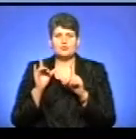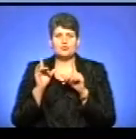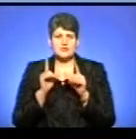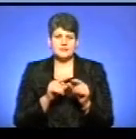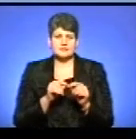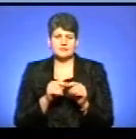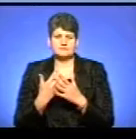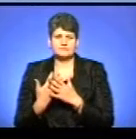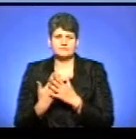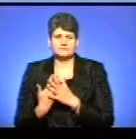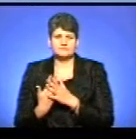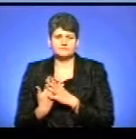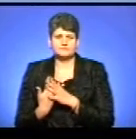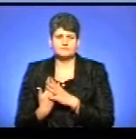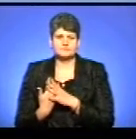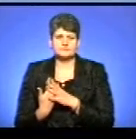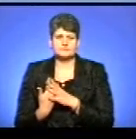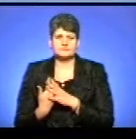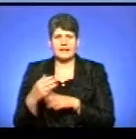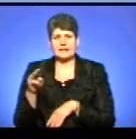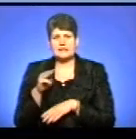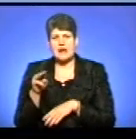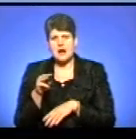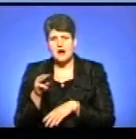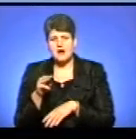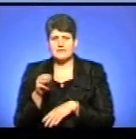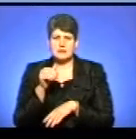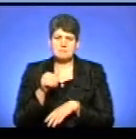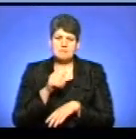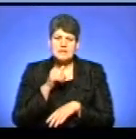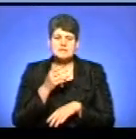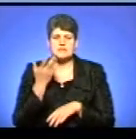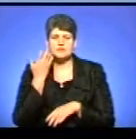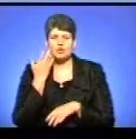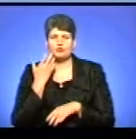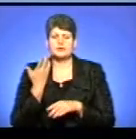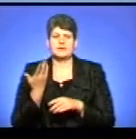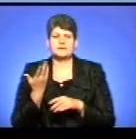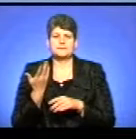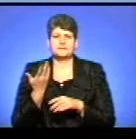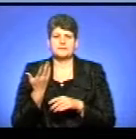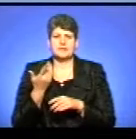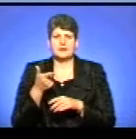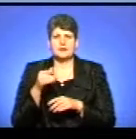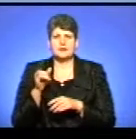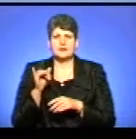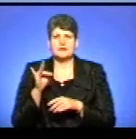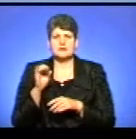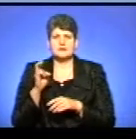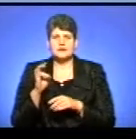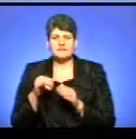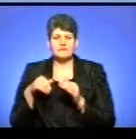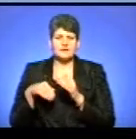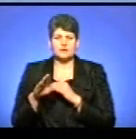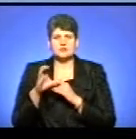травень, травень місяць, коли Гіркін виходив зі Славянська. І я